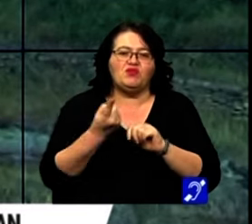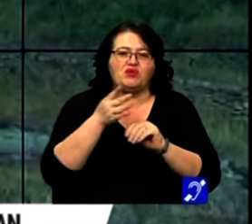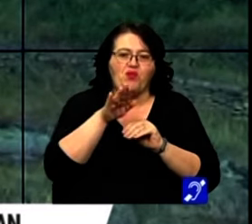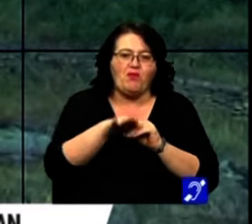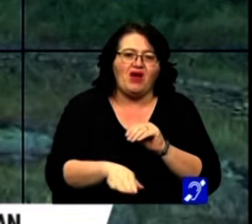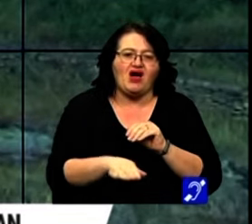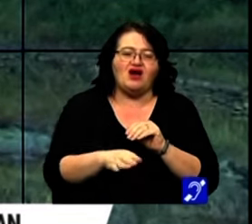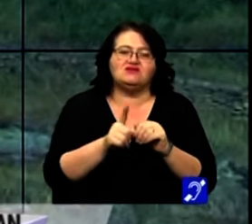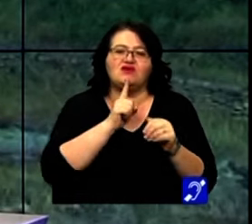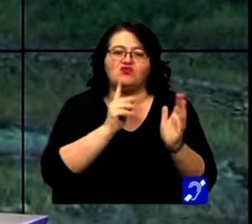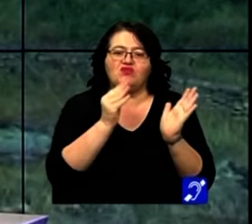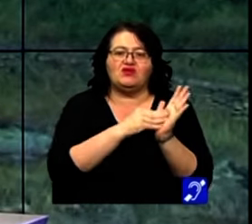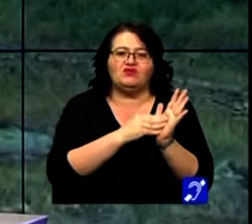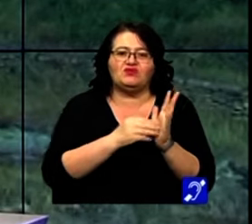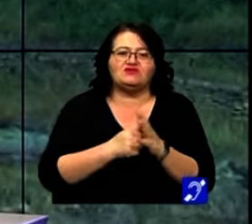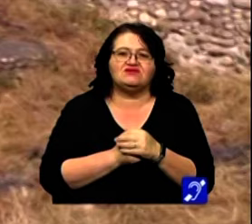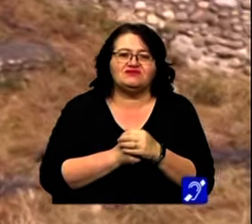etapă a nominalizării.